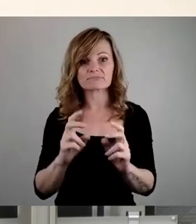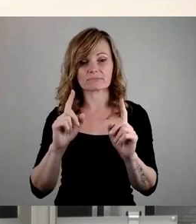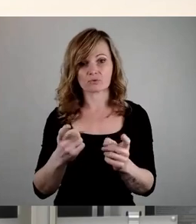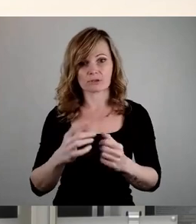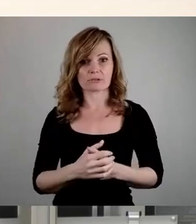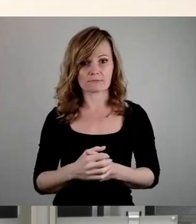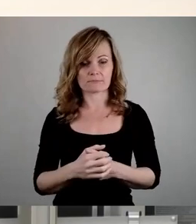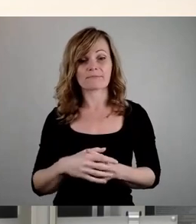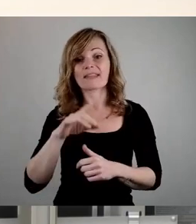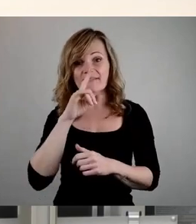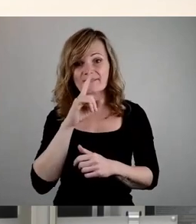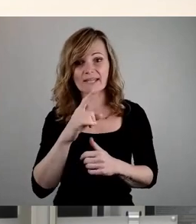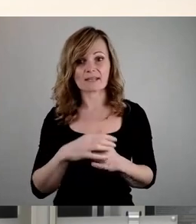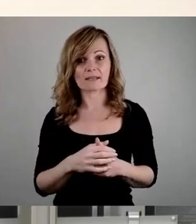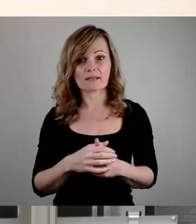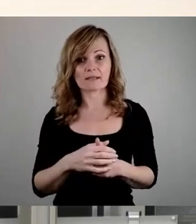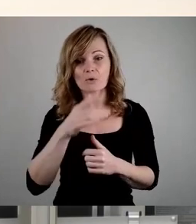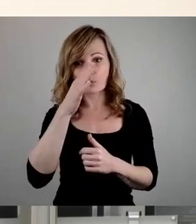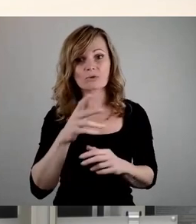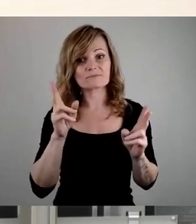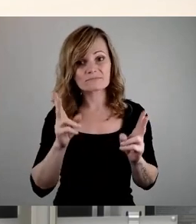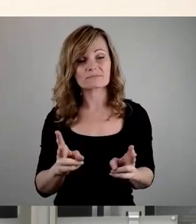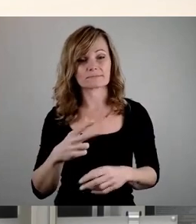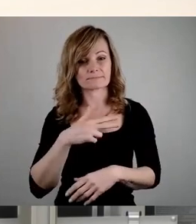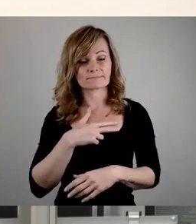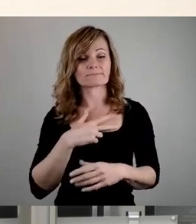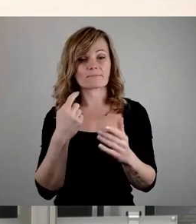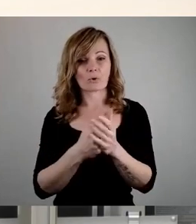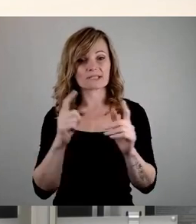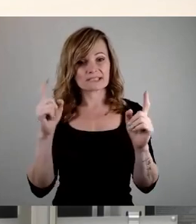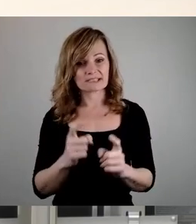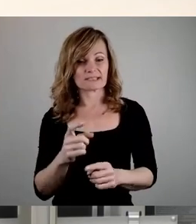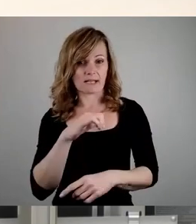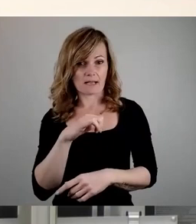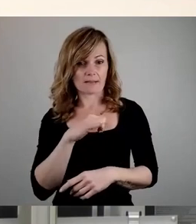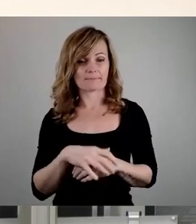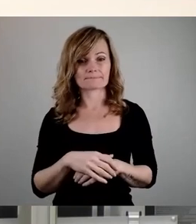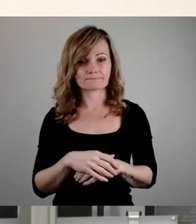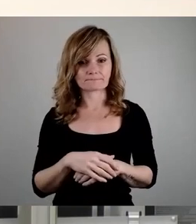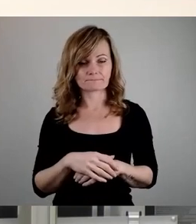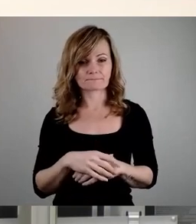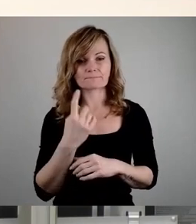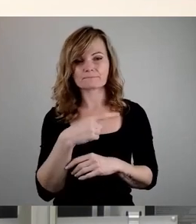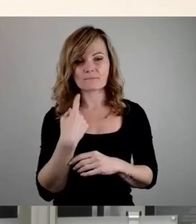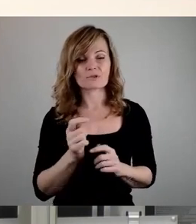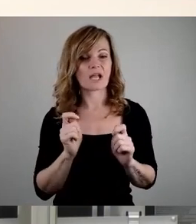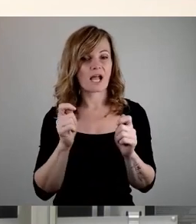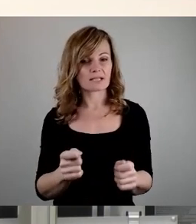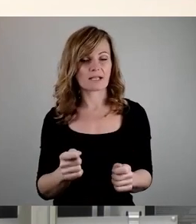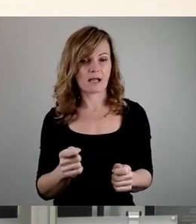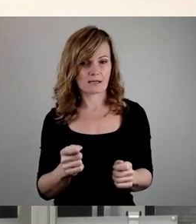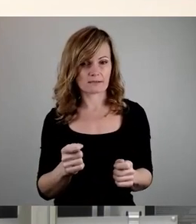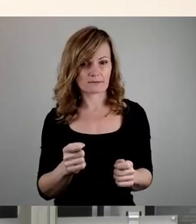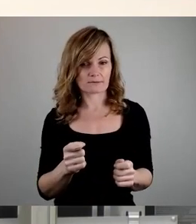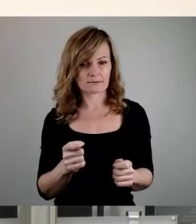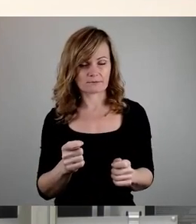Wenn die Grünen tatsächlich an einer Kostensenkung interessiert gewesen wären, dann hätten Sie unseren Antrag doch mit zustimmen können, als wir